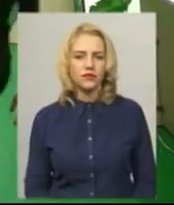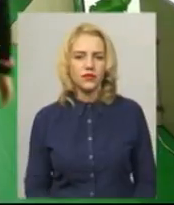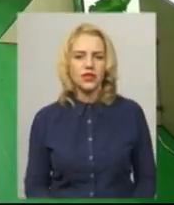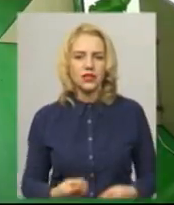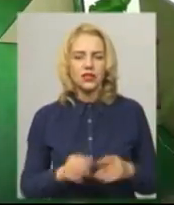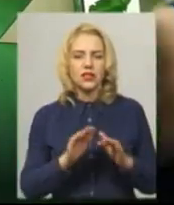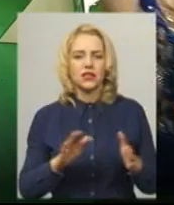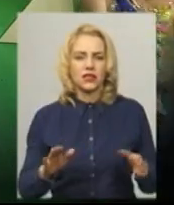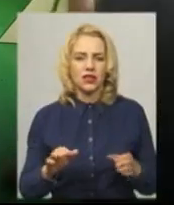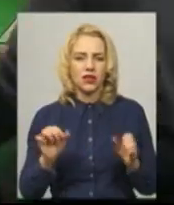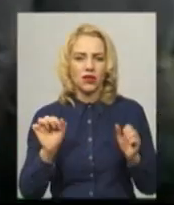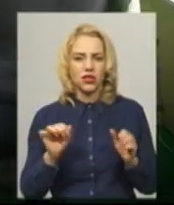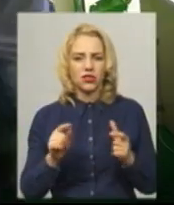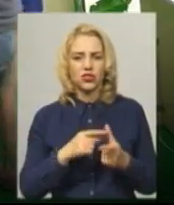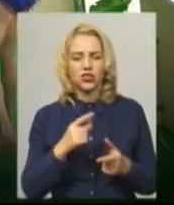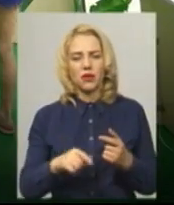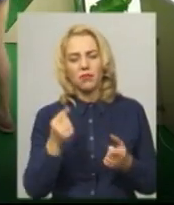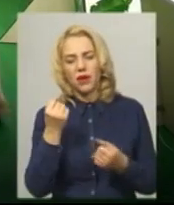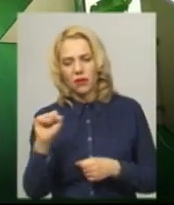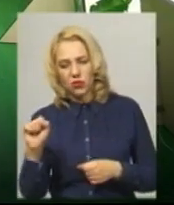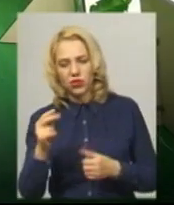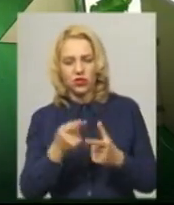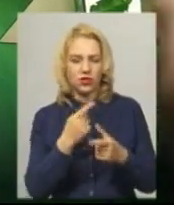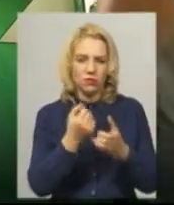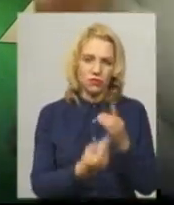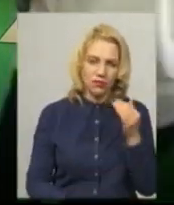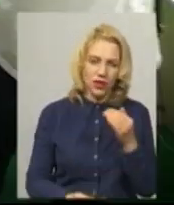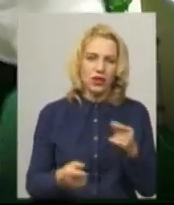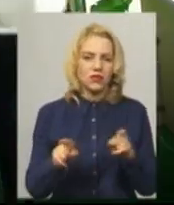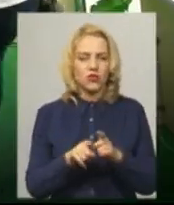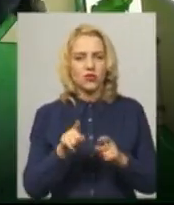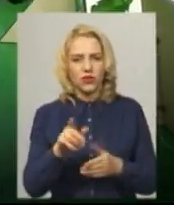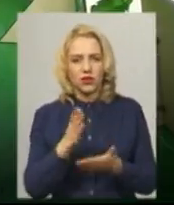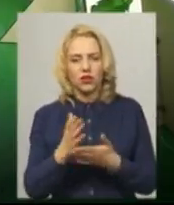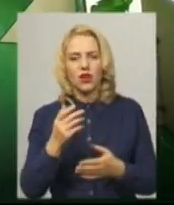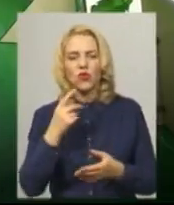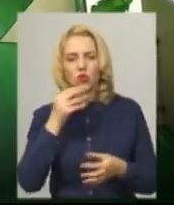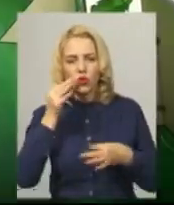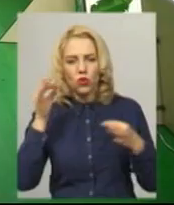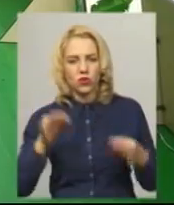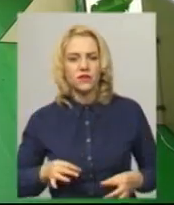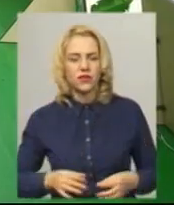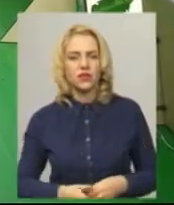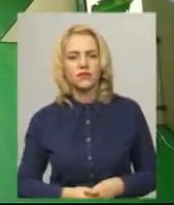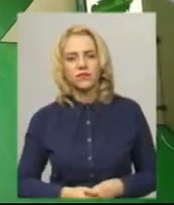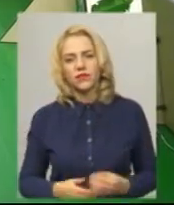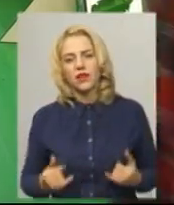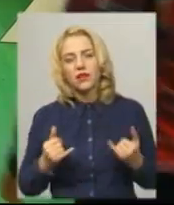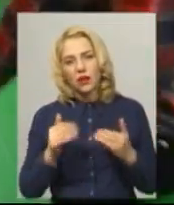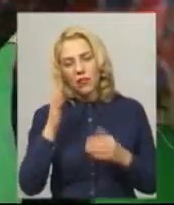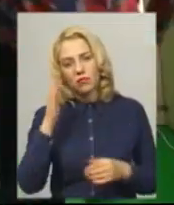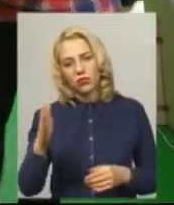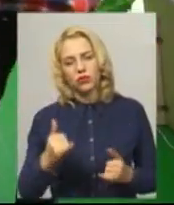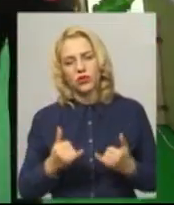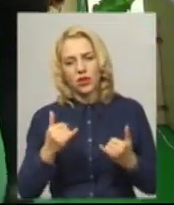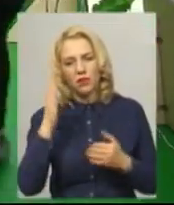дітки навіть переможені вони, чи переможці, вони все одно це досвід вони отримують обов'язково для майбутнього,